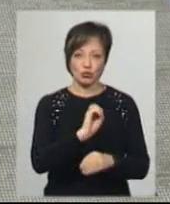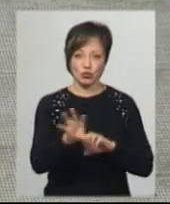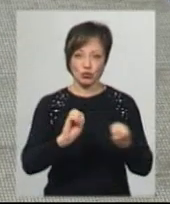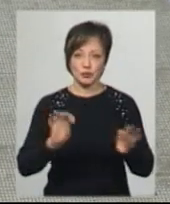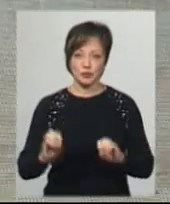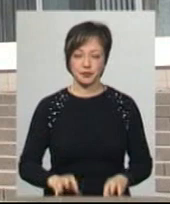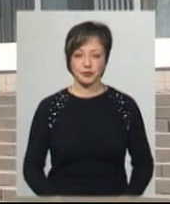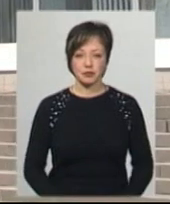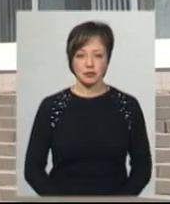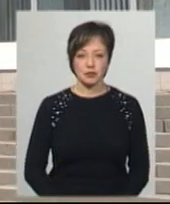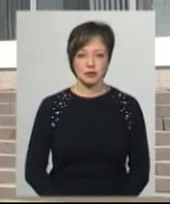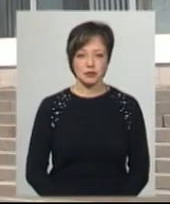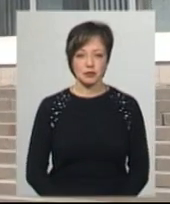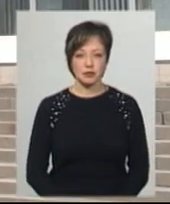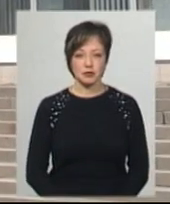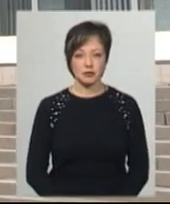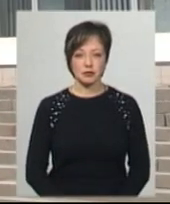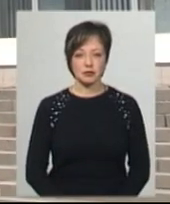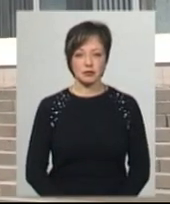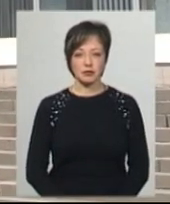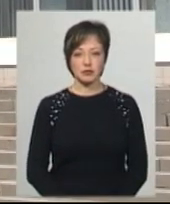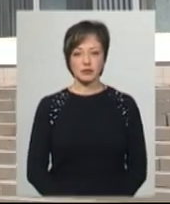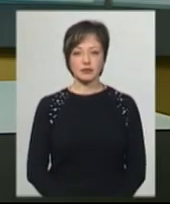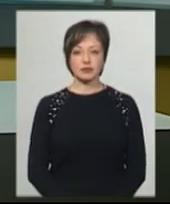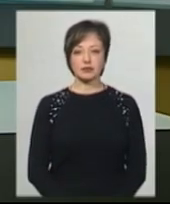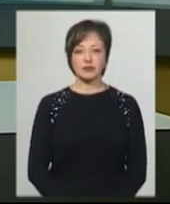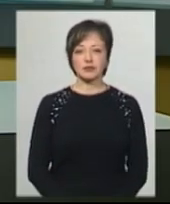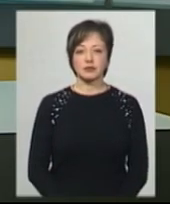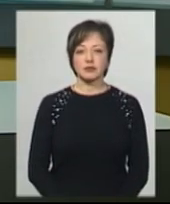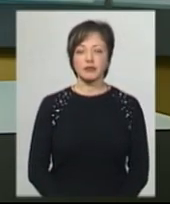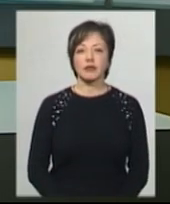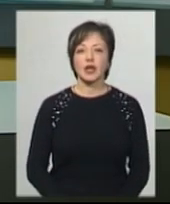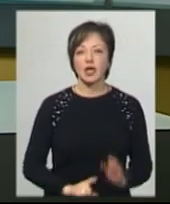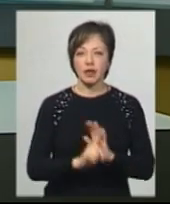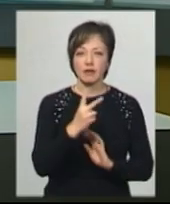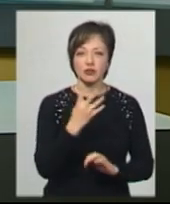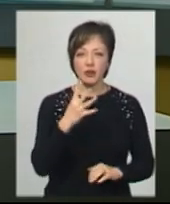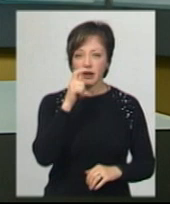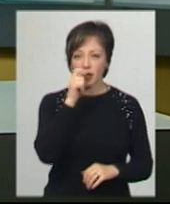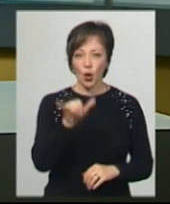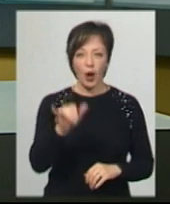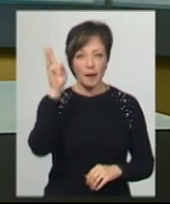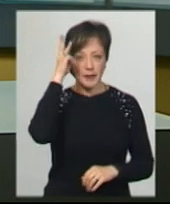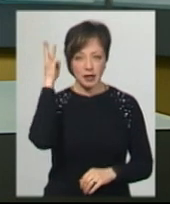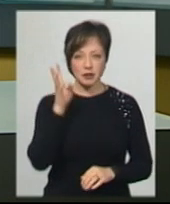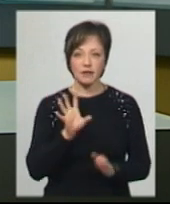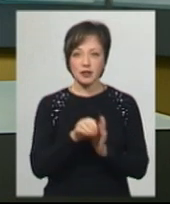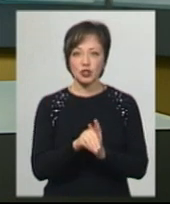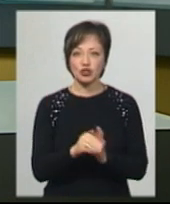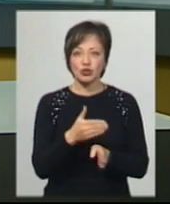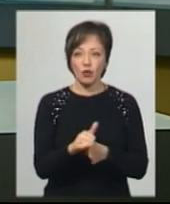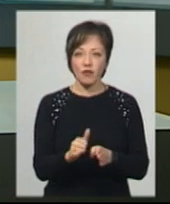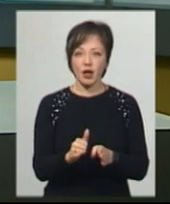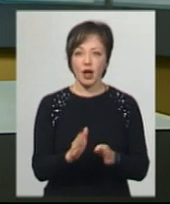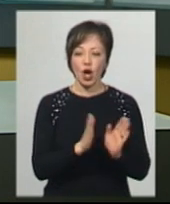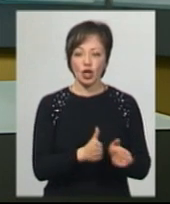Збродова, Андрій Гумани, Віктор Кривий. Новини на Суспільному. Хмельницький. З 24 квітня у Хмельницькому ввели частковий режим